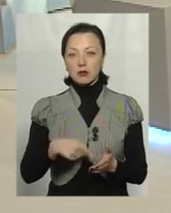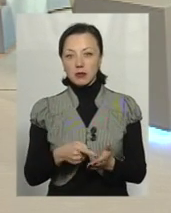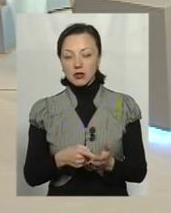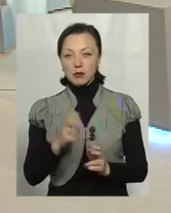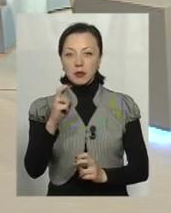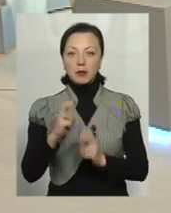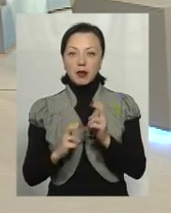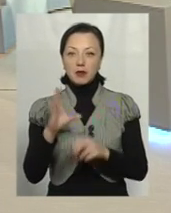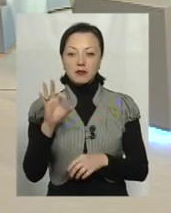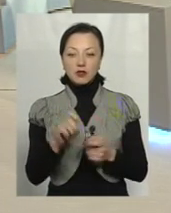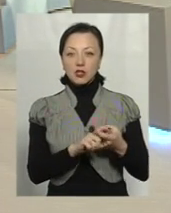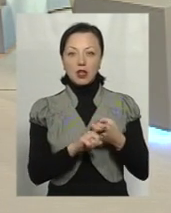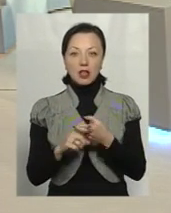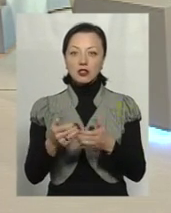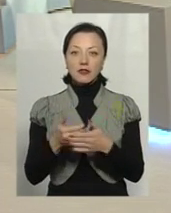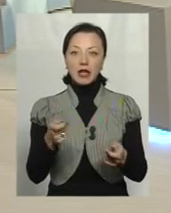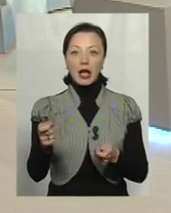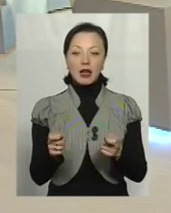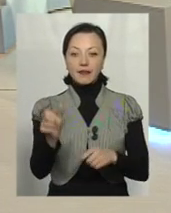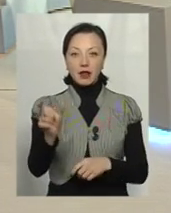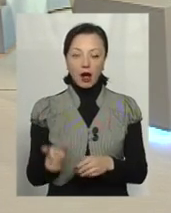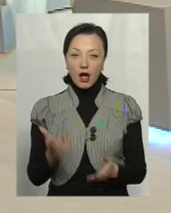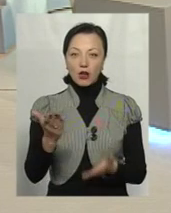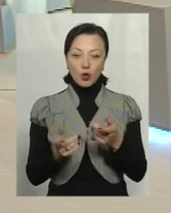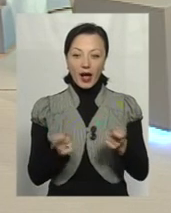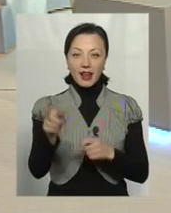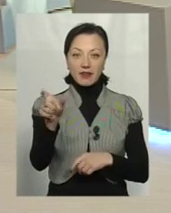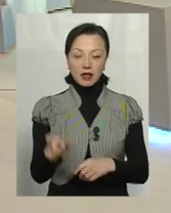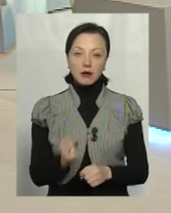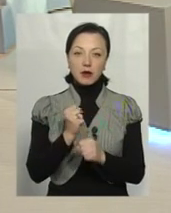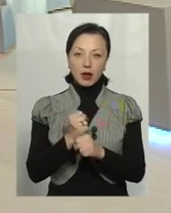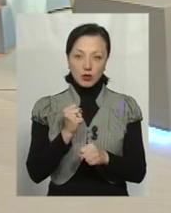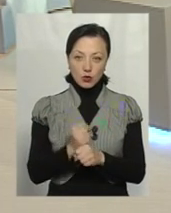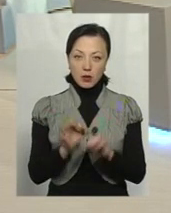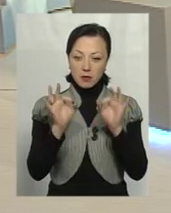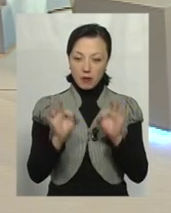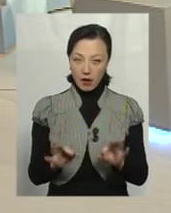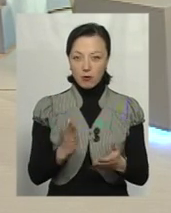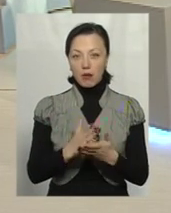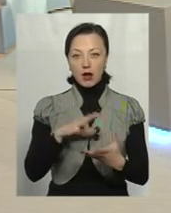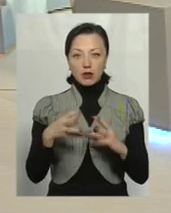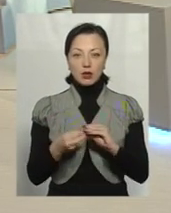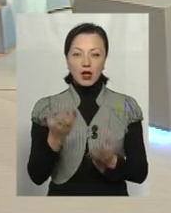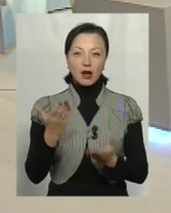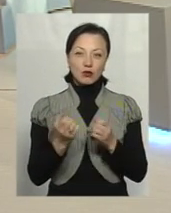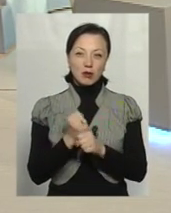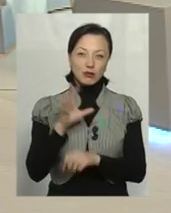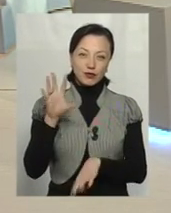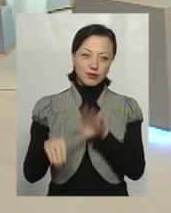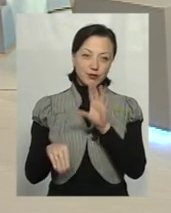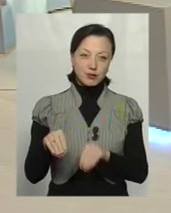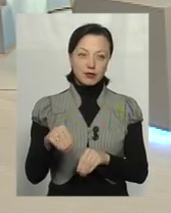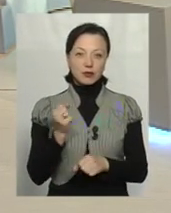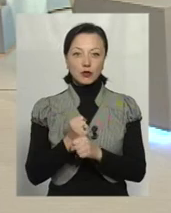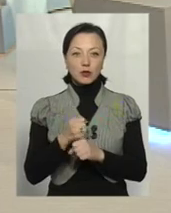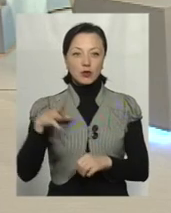підприємство, воно залежить від керівника. Якщо керівник працює вправно, він має результат. Якщо він працює так, аби було, або працює